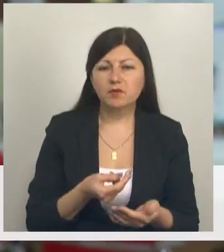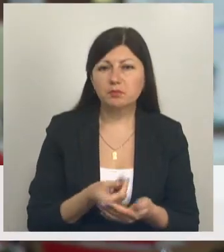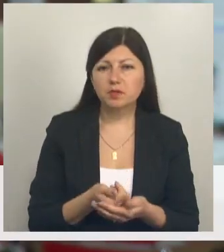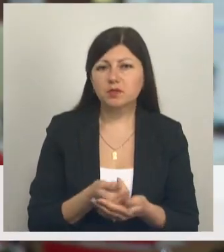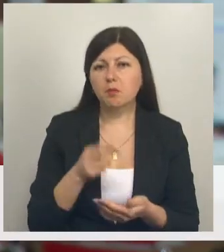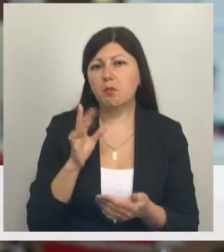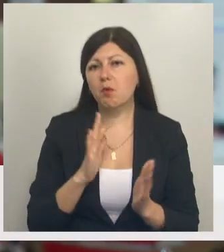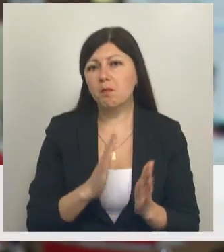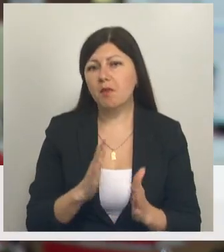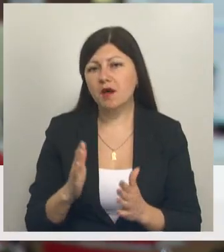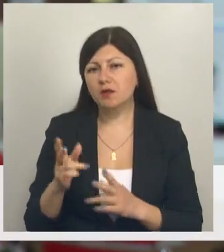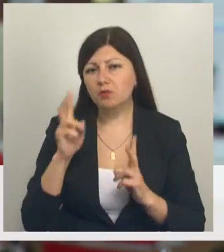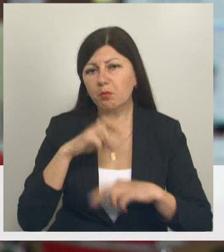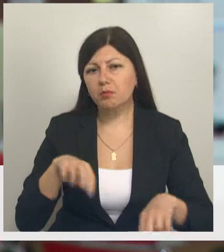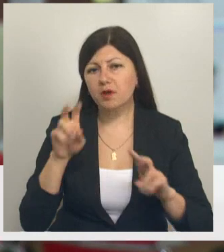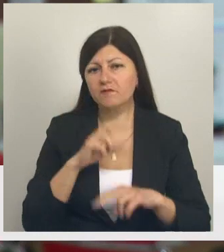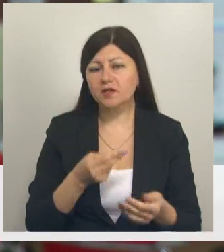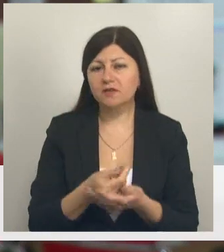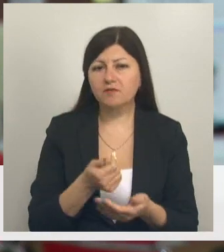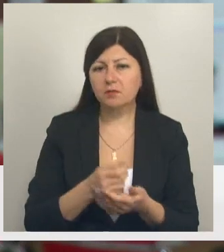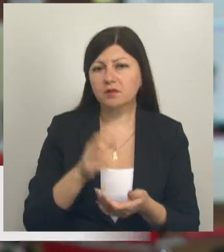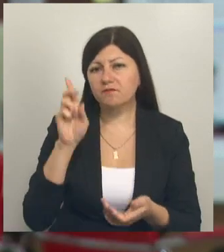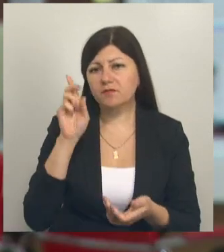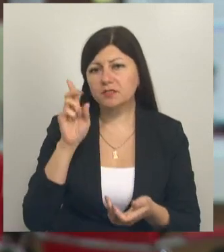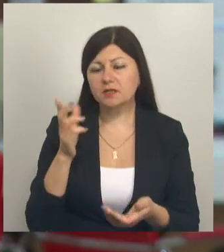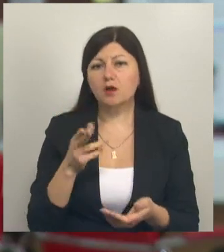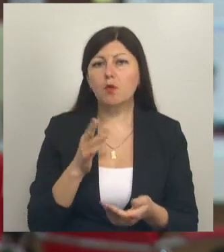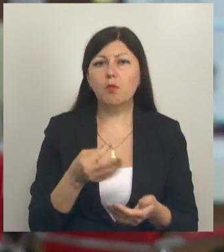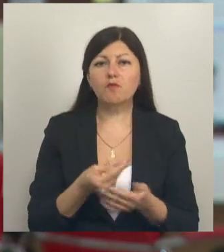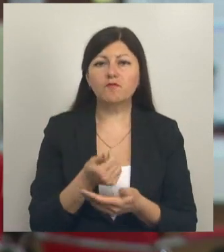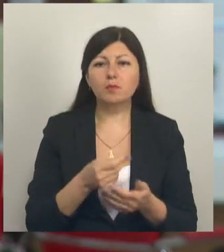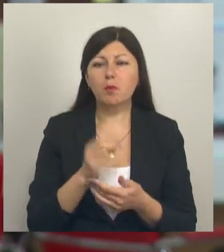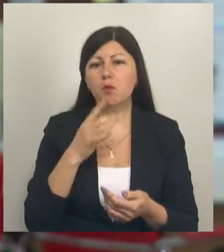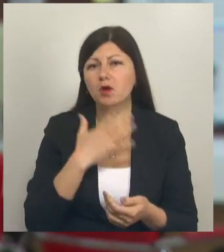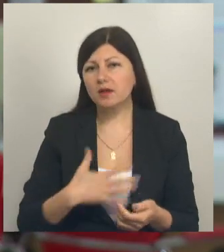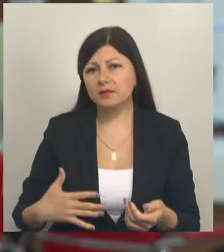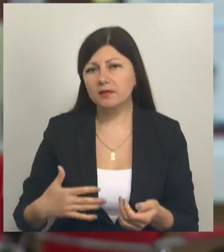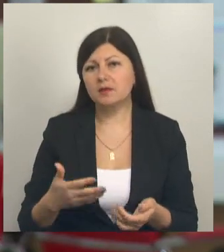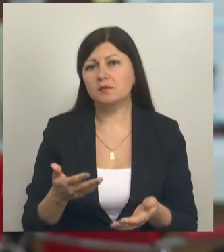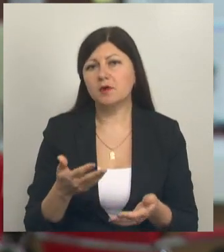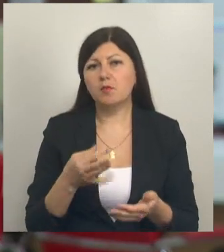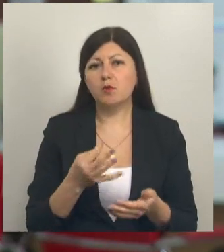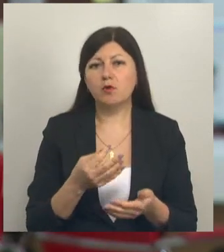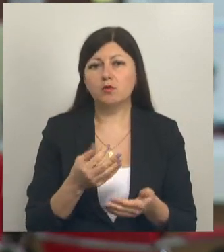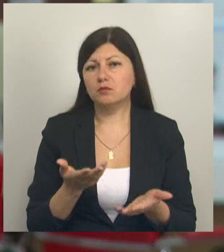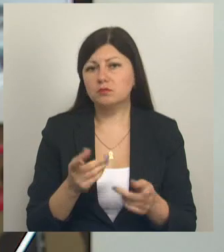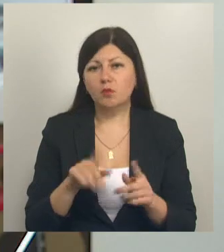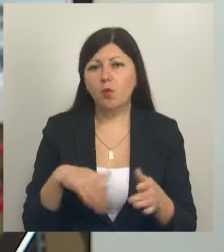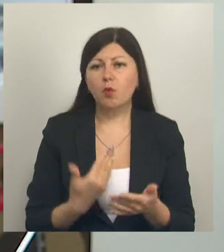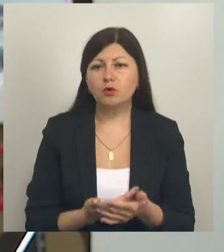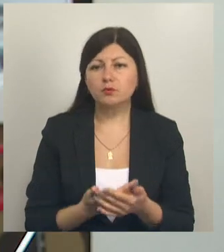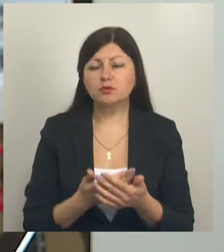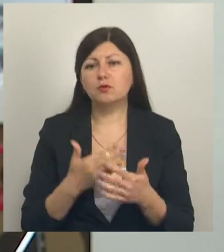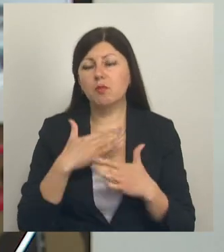по порядку проверки выплаты федеральных, по выплатам поранениям, по тому же отпуску.